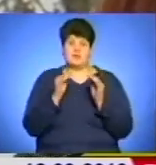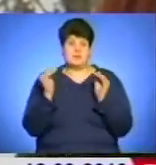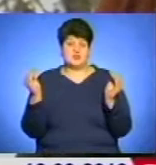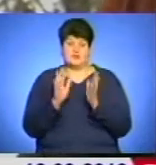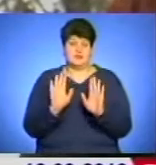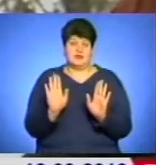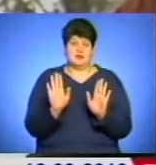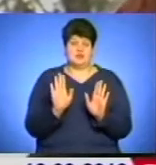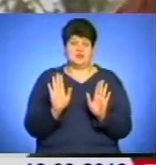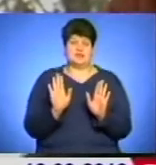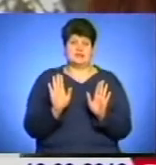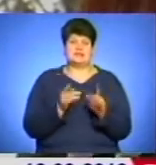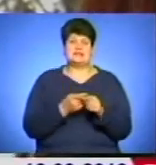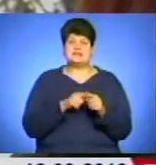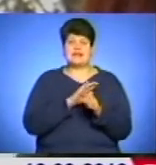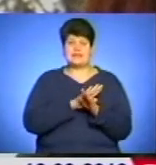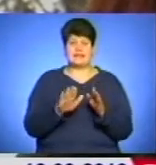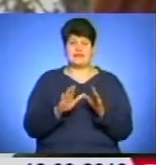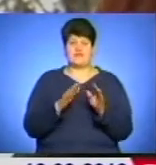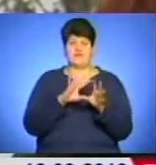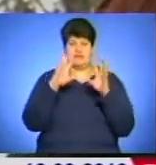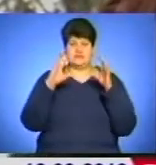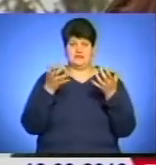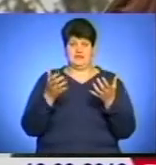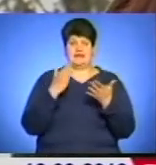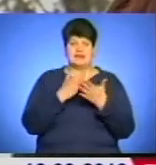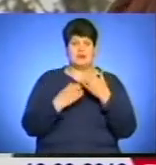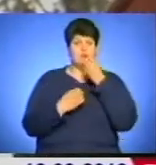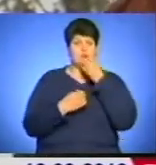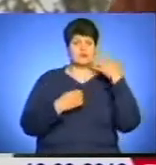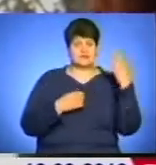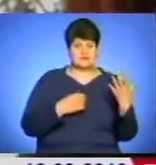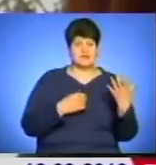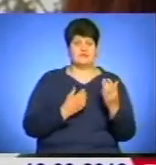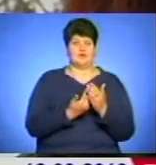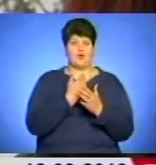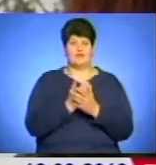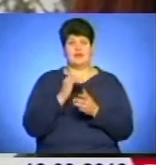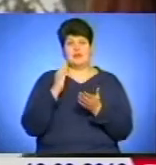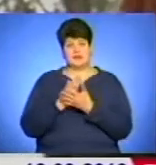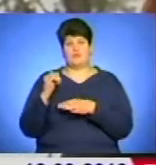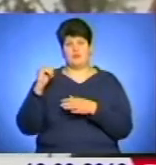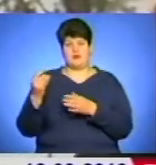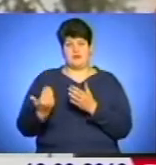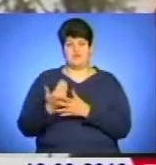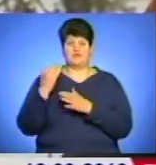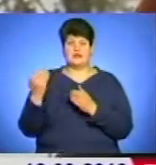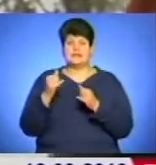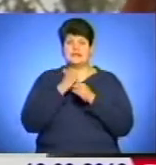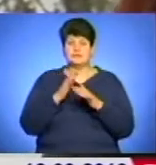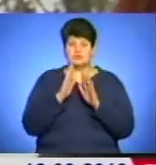менше. Це не є абсолютно цілий світ. Є як позитивні новини, так і негативні новини. І не може бути таке, що